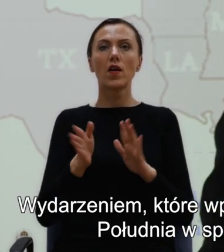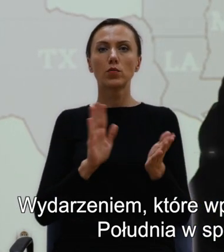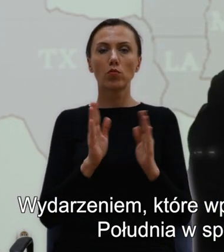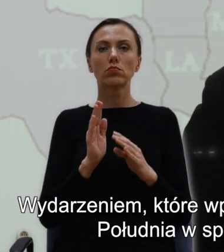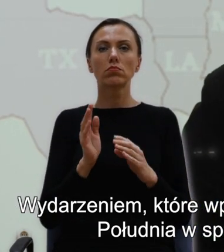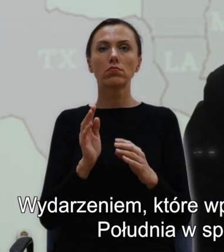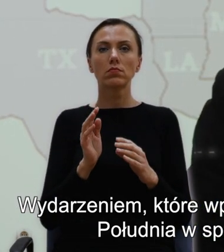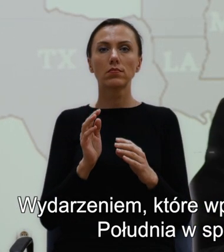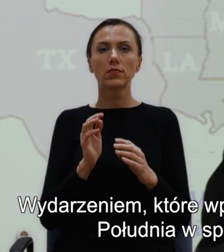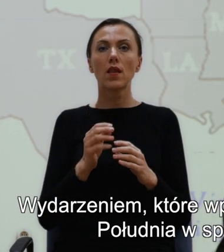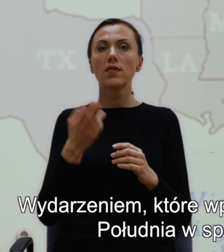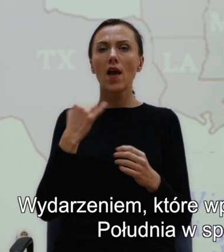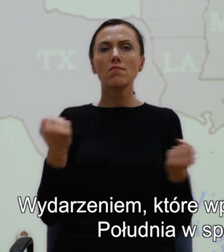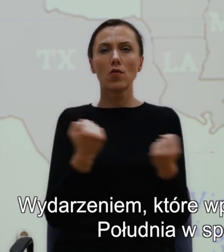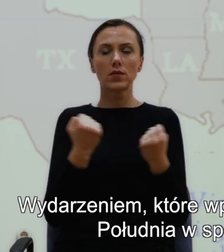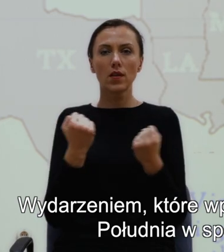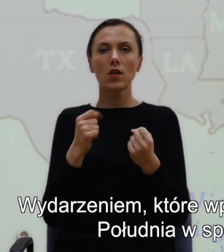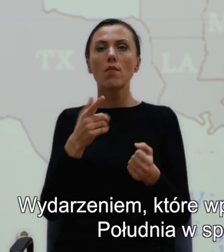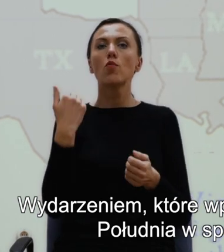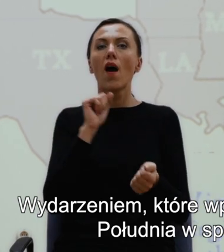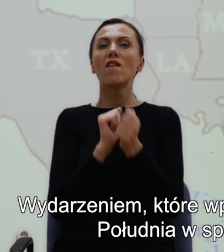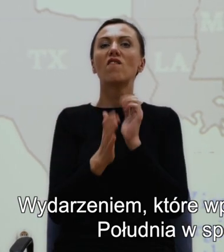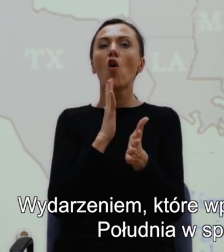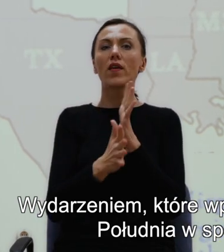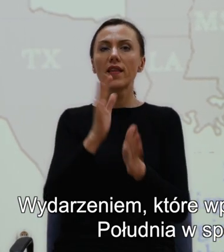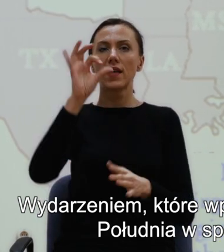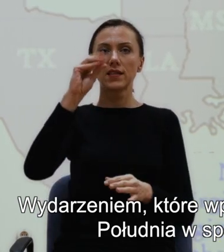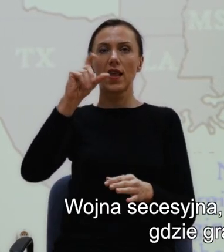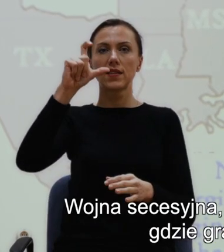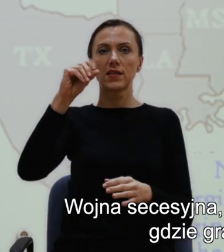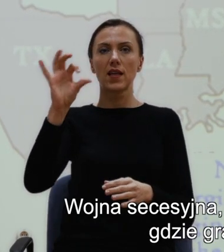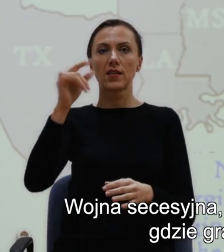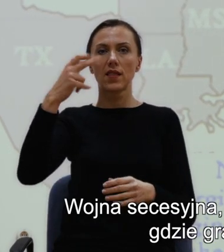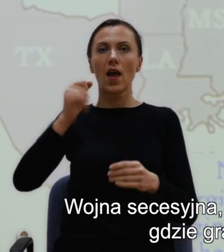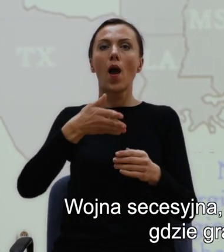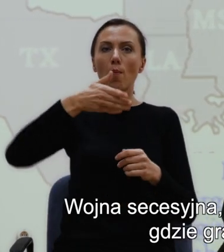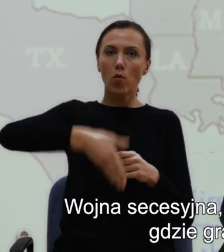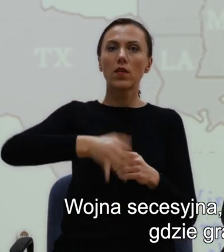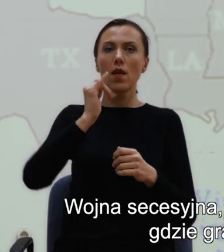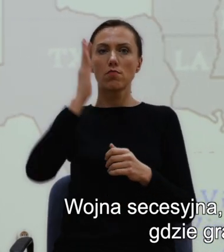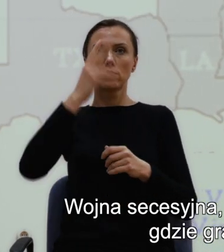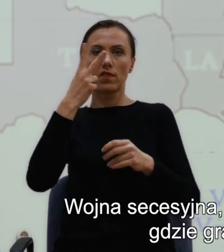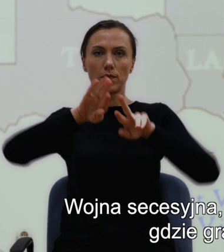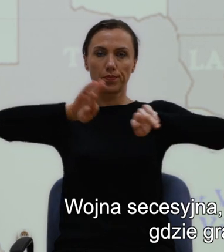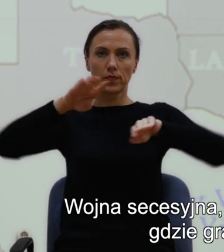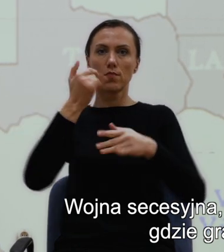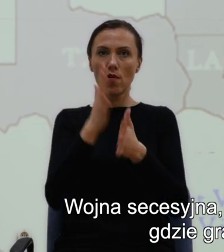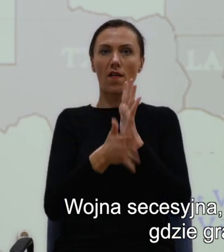najmocniejszy była wojna secesyjna. Wojna secesyjna, która była wojną